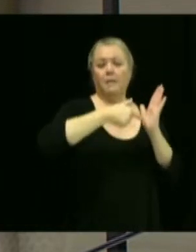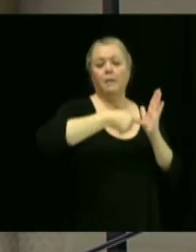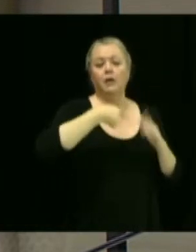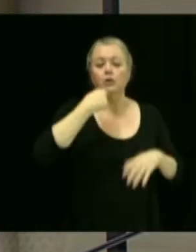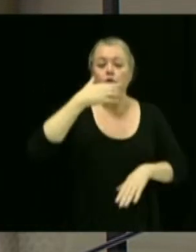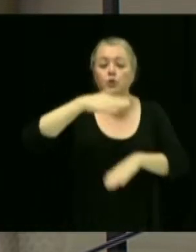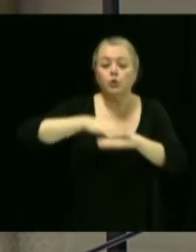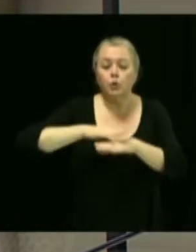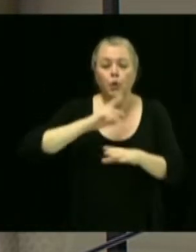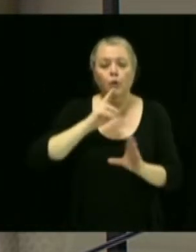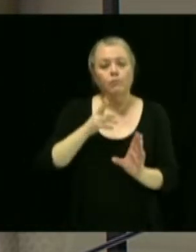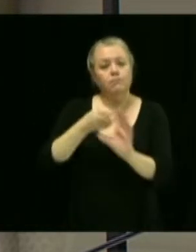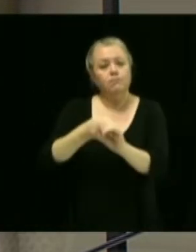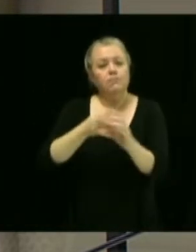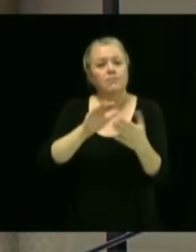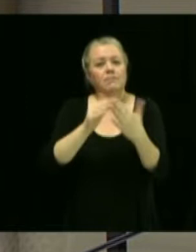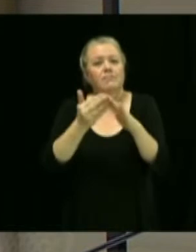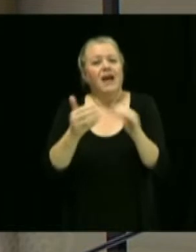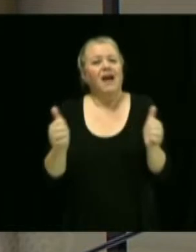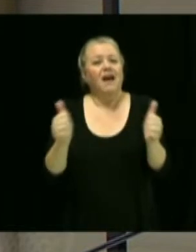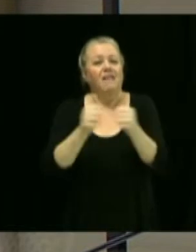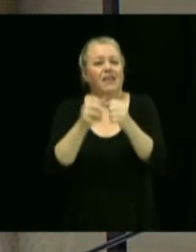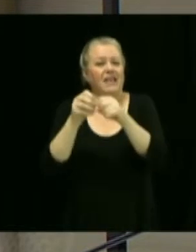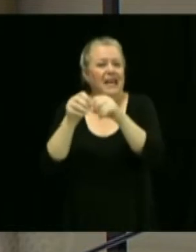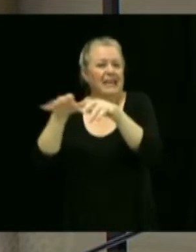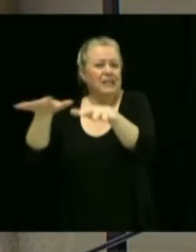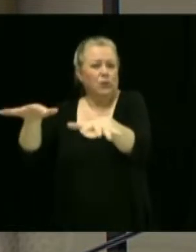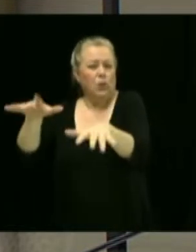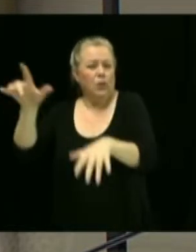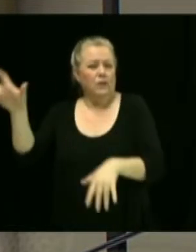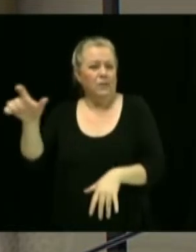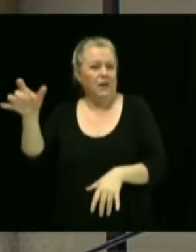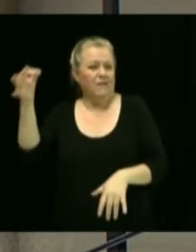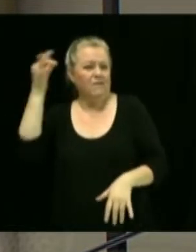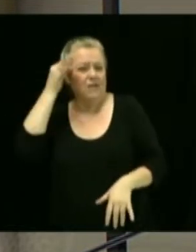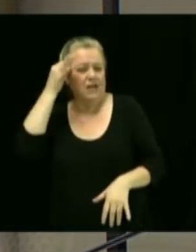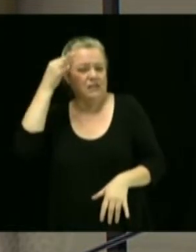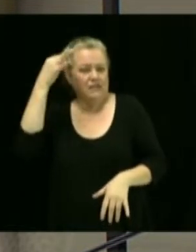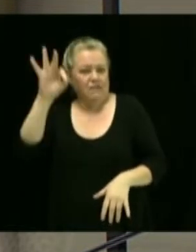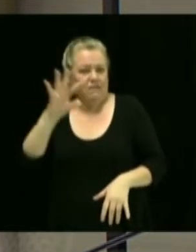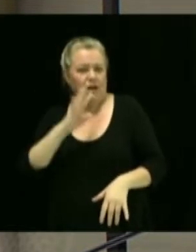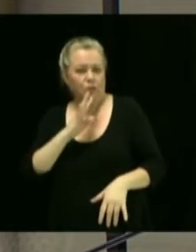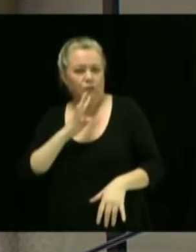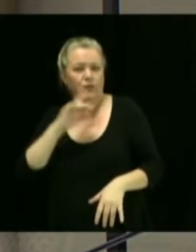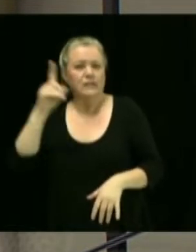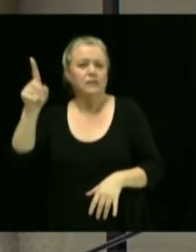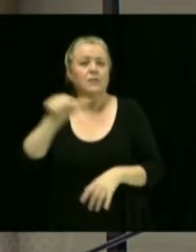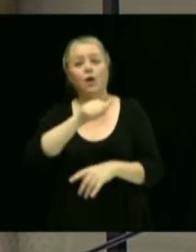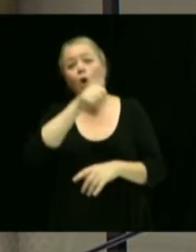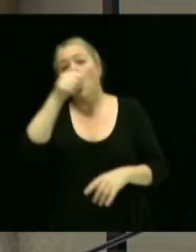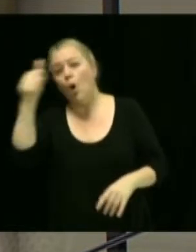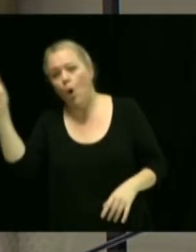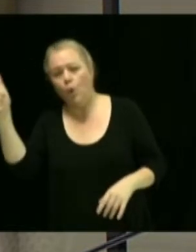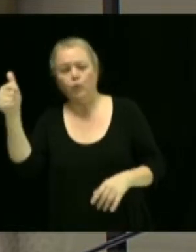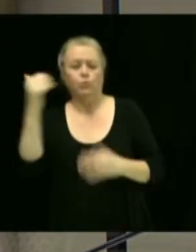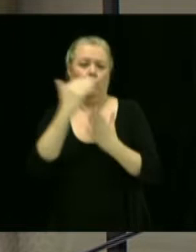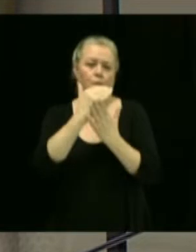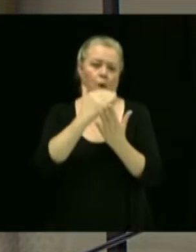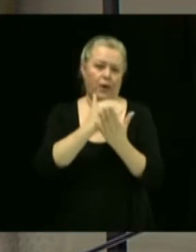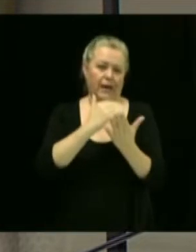en collaboration avec le réseau Québec-France francophonie et ses différents partenaires au programme intermunicipalité 2022,